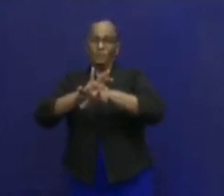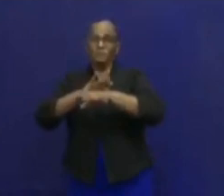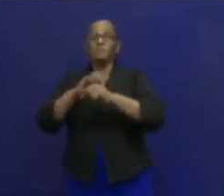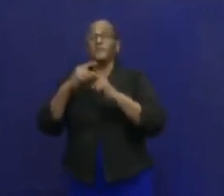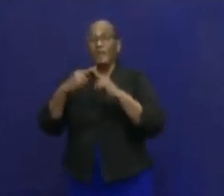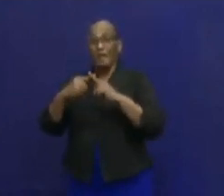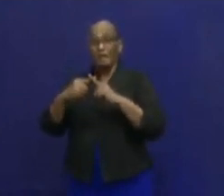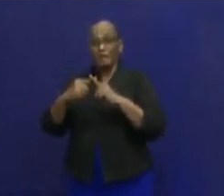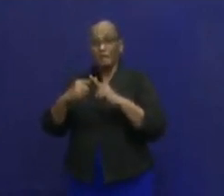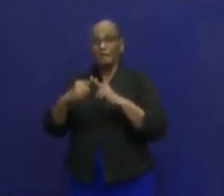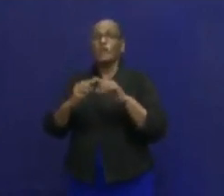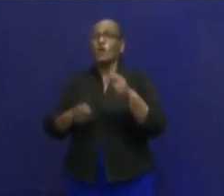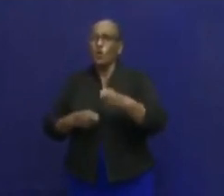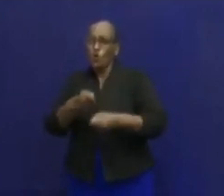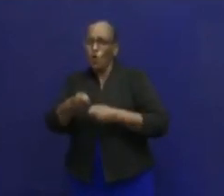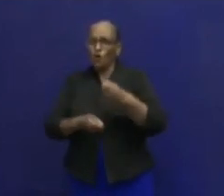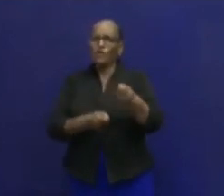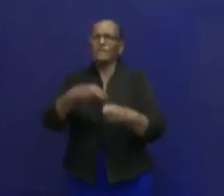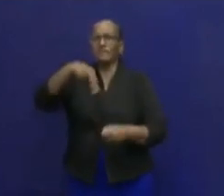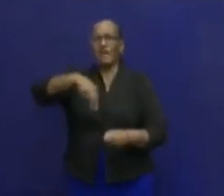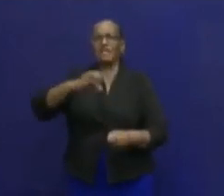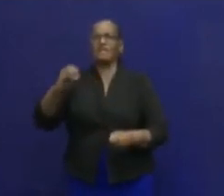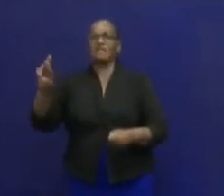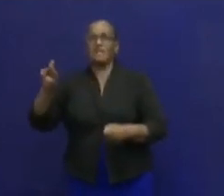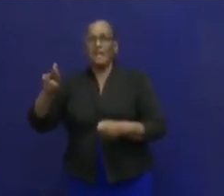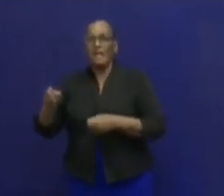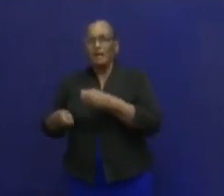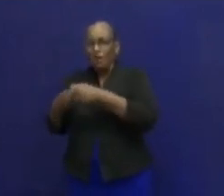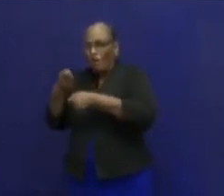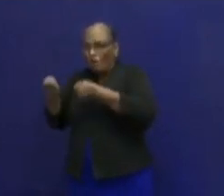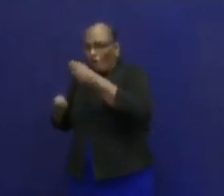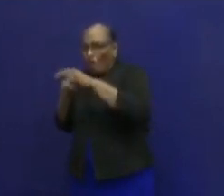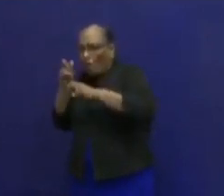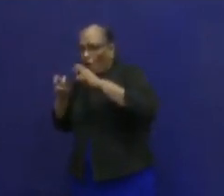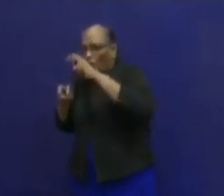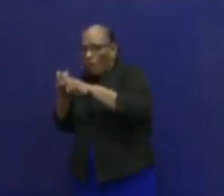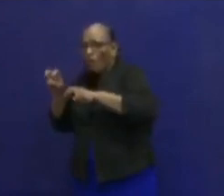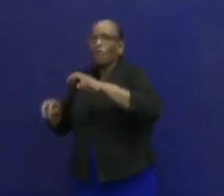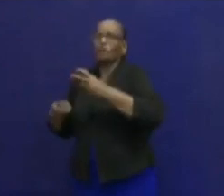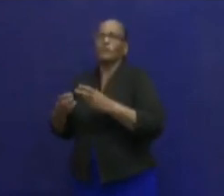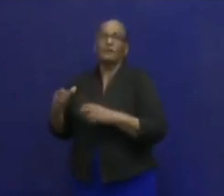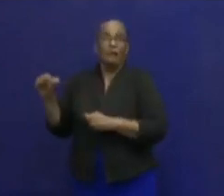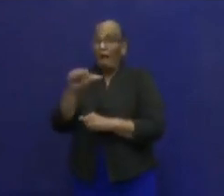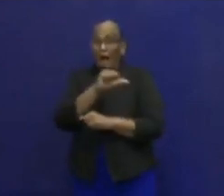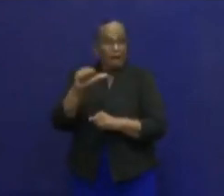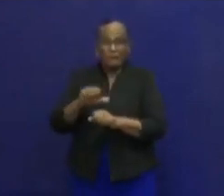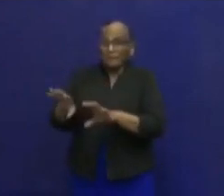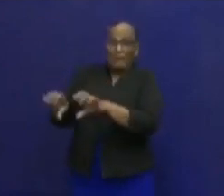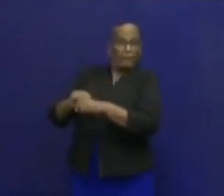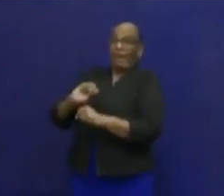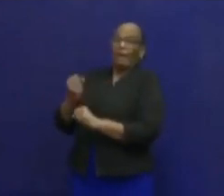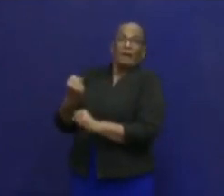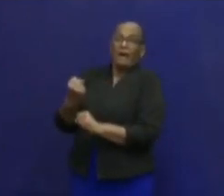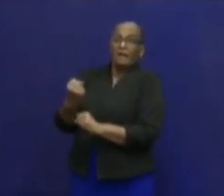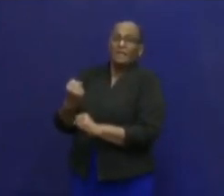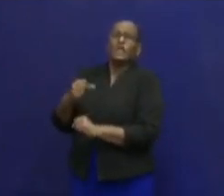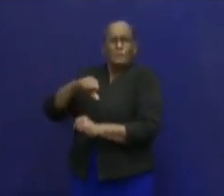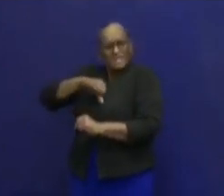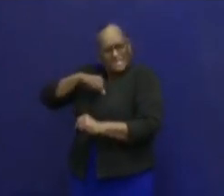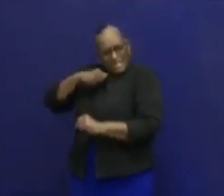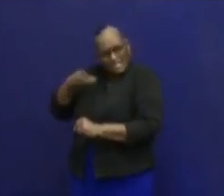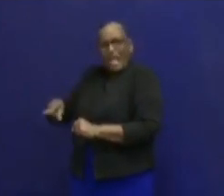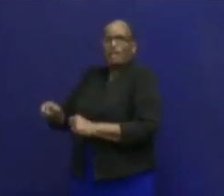En onder coördinatie van NCCR. Wij moeten, we kunnen niet anders. Omdat u zelf ervoor